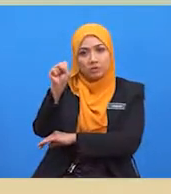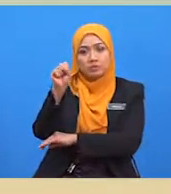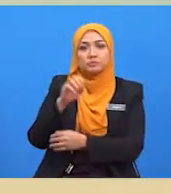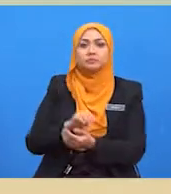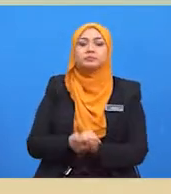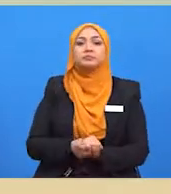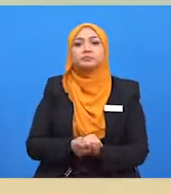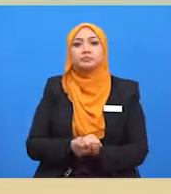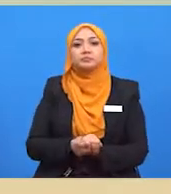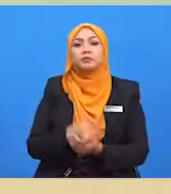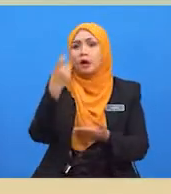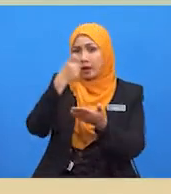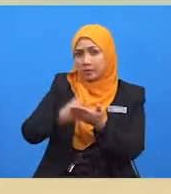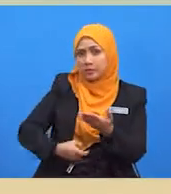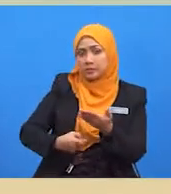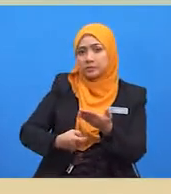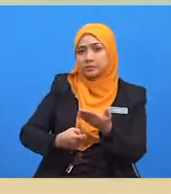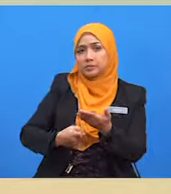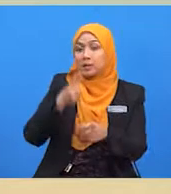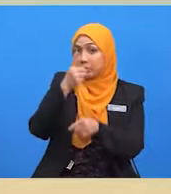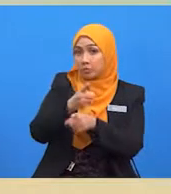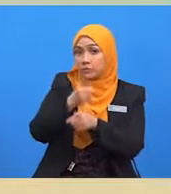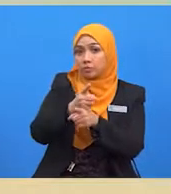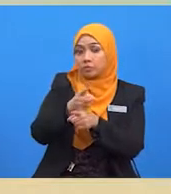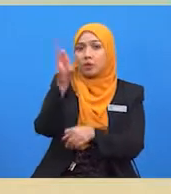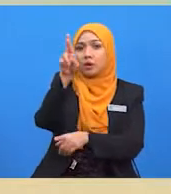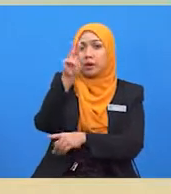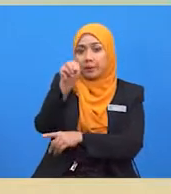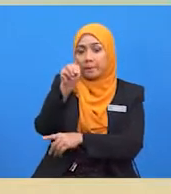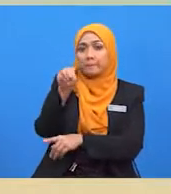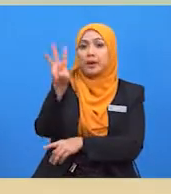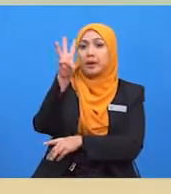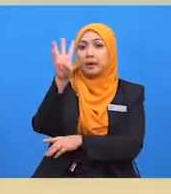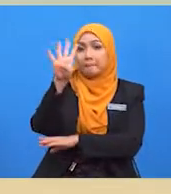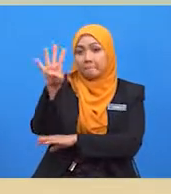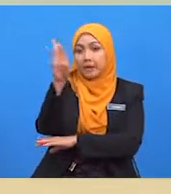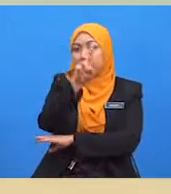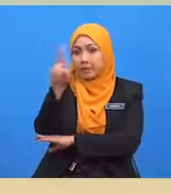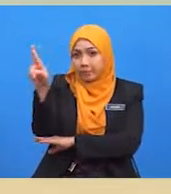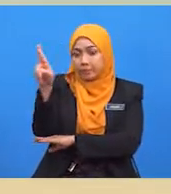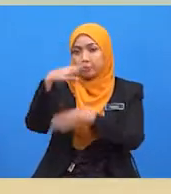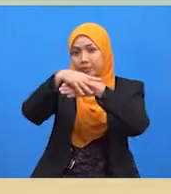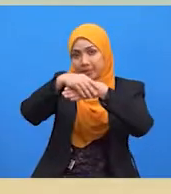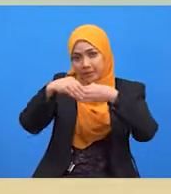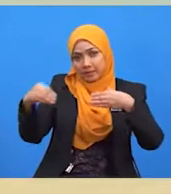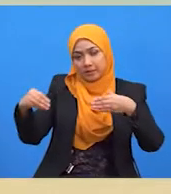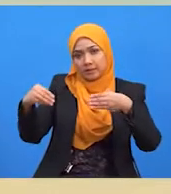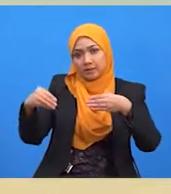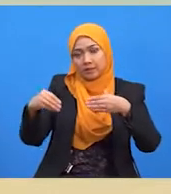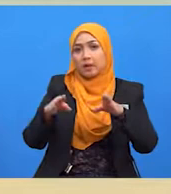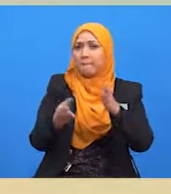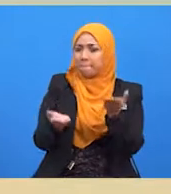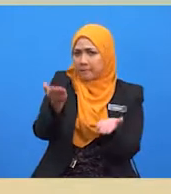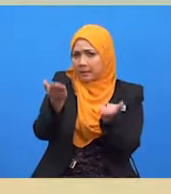RM64,000 secara bandingannya atau secara relatifnya harga kereta